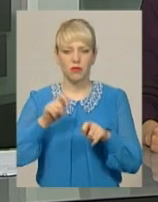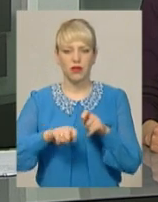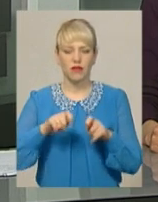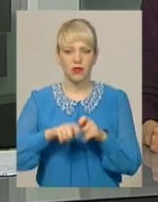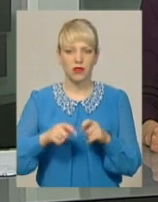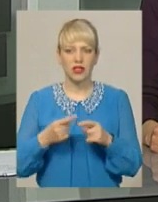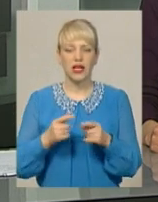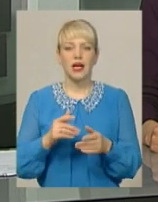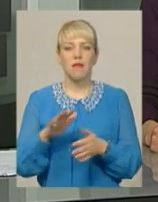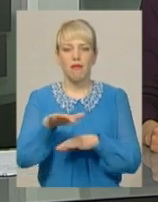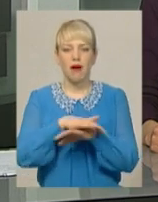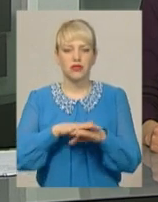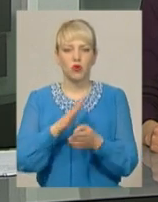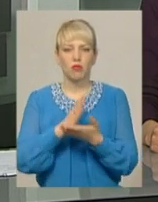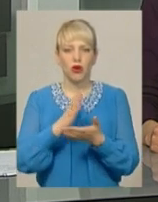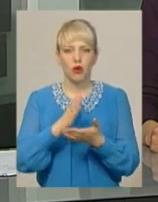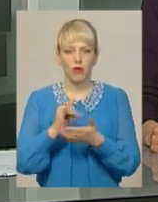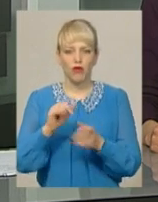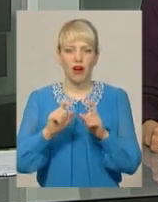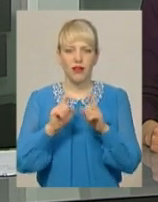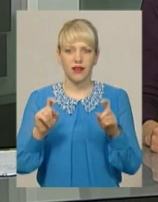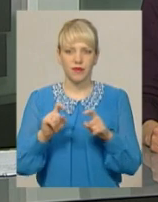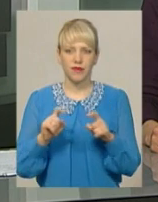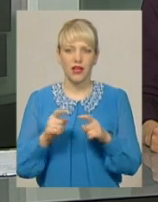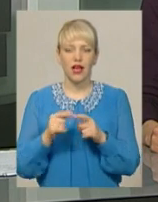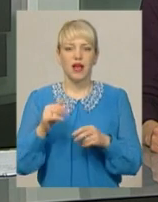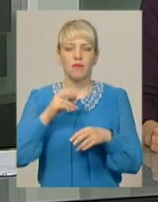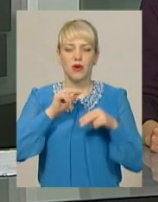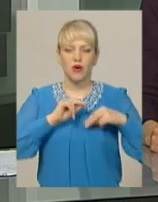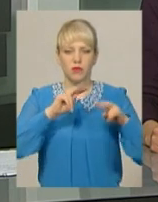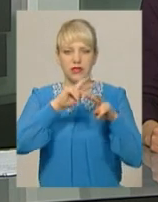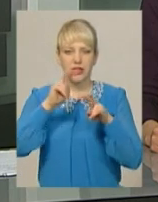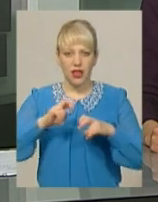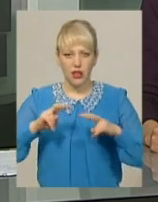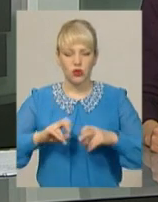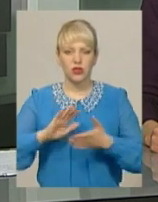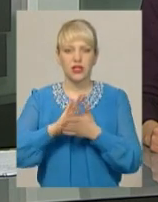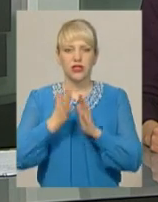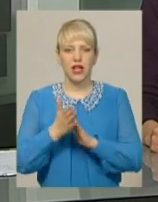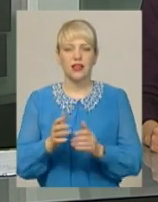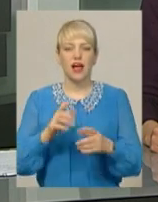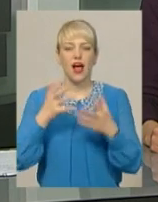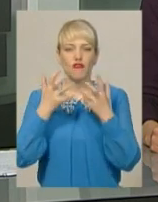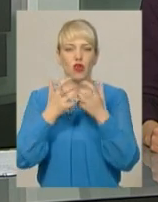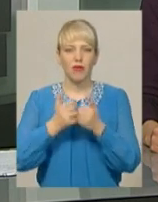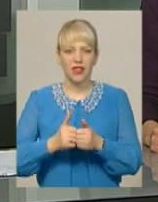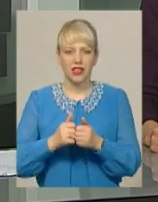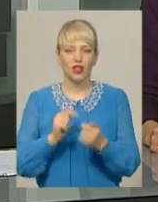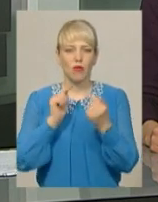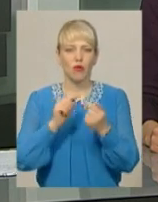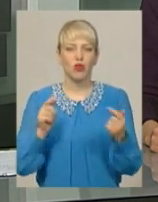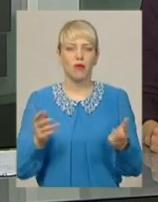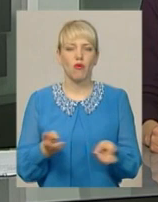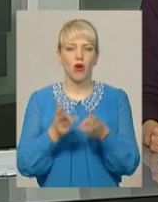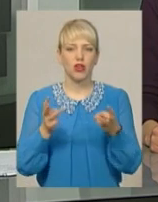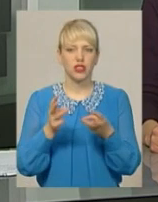Працівники обласного управління ДСНС обстежують стан автоматичної системи протипожежного захисту, справдість аварійних виходів. Чи знайшли